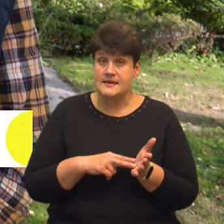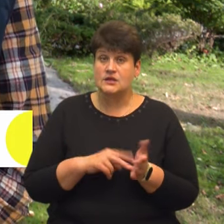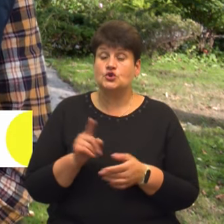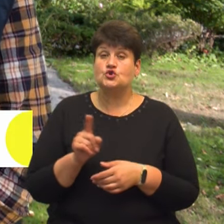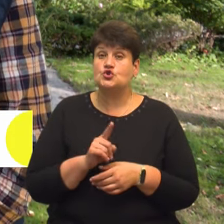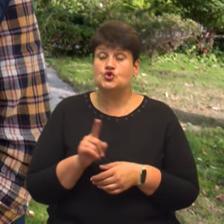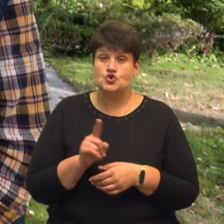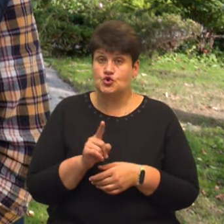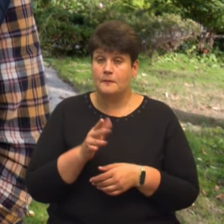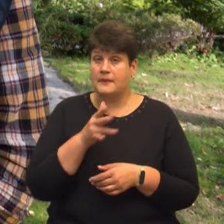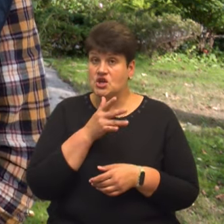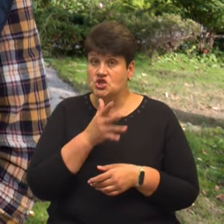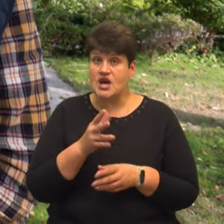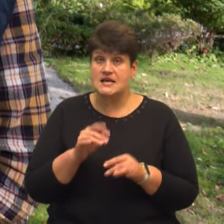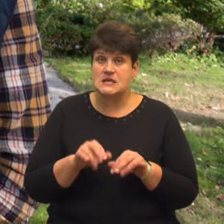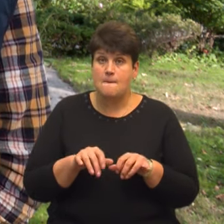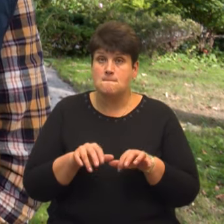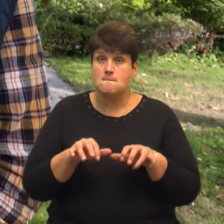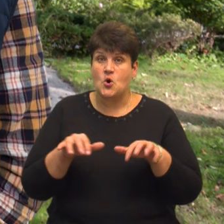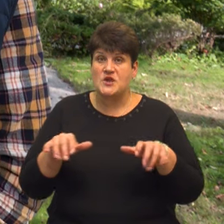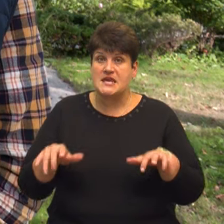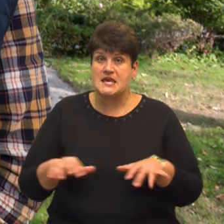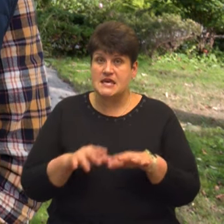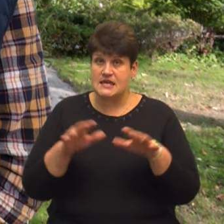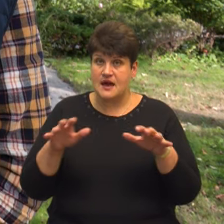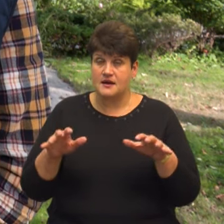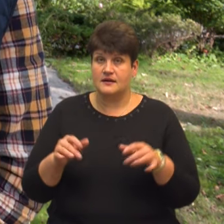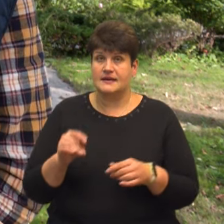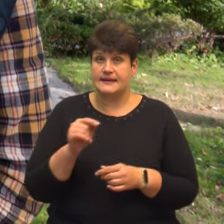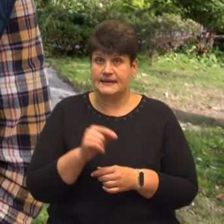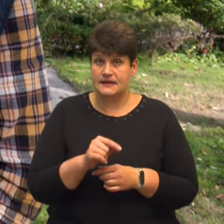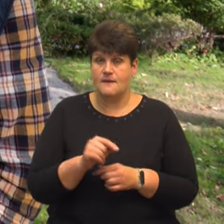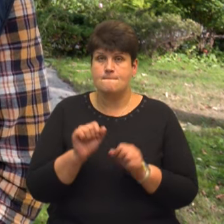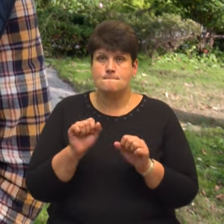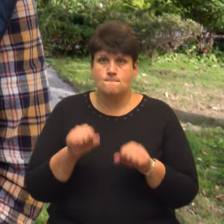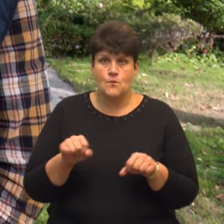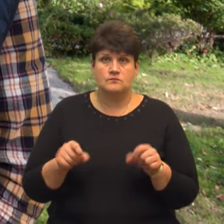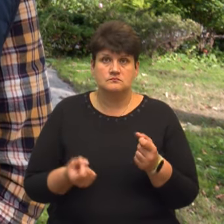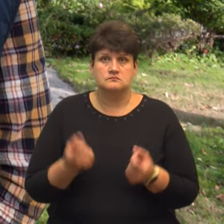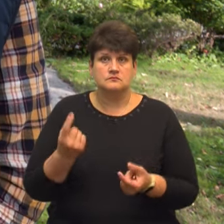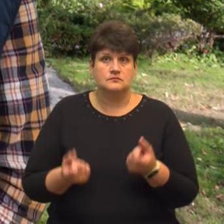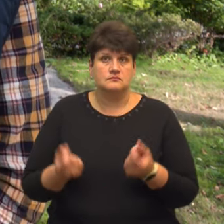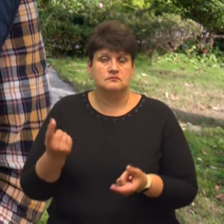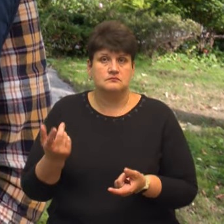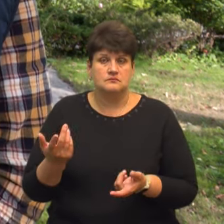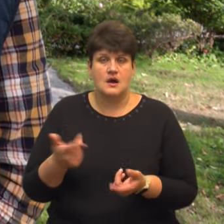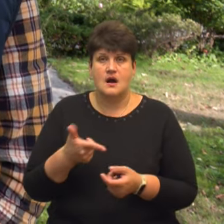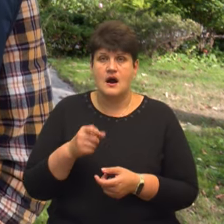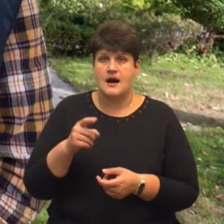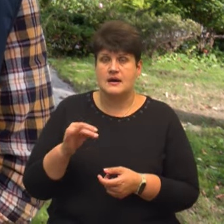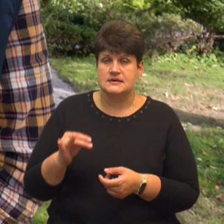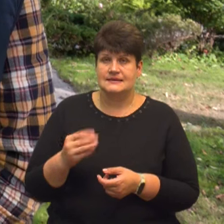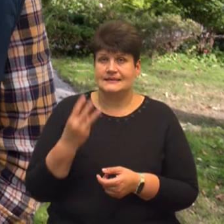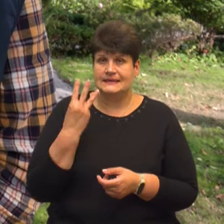бродіння їх можуть образовуватися гази. Три